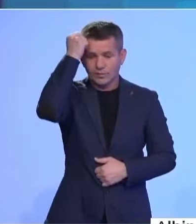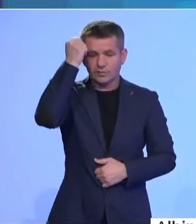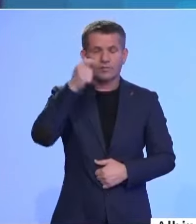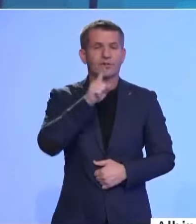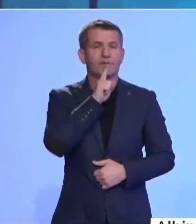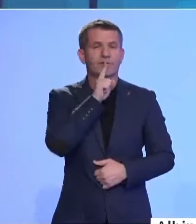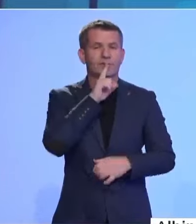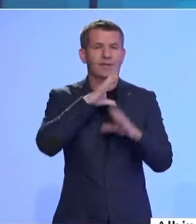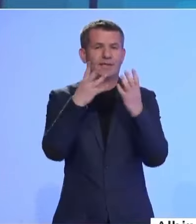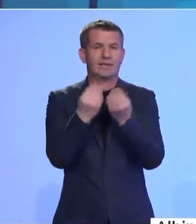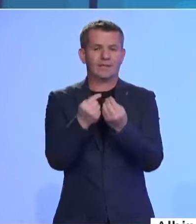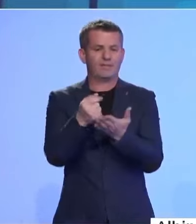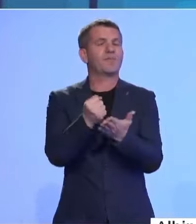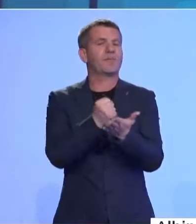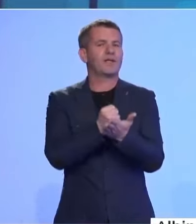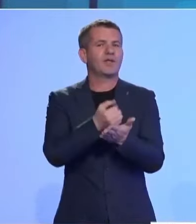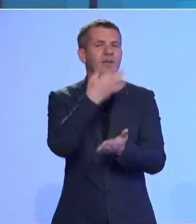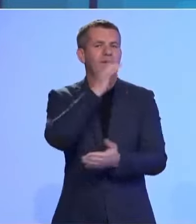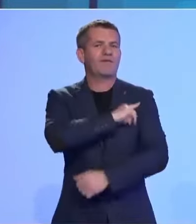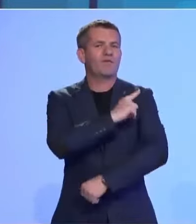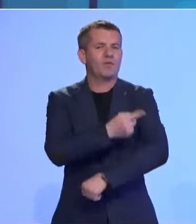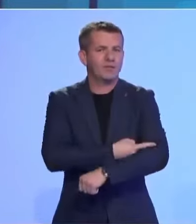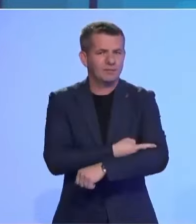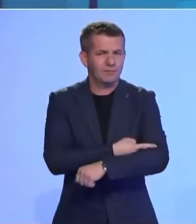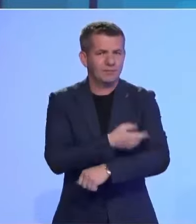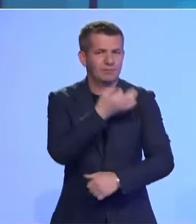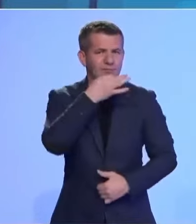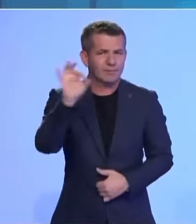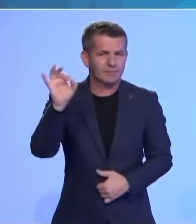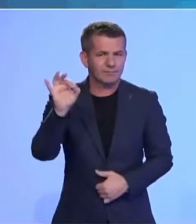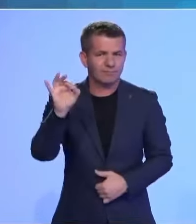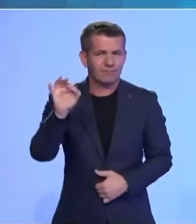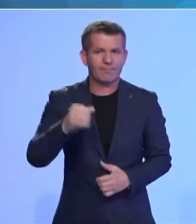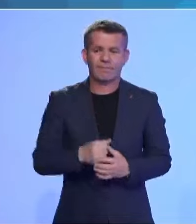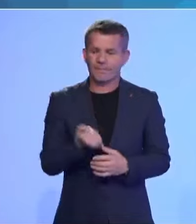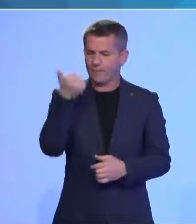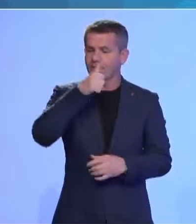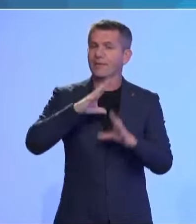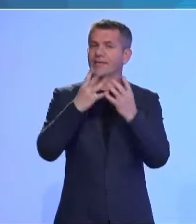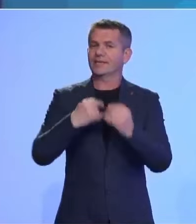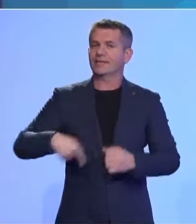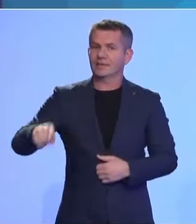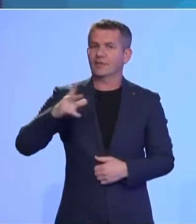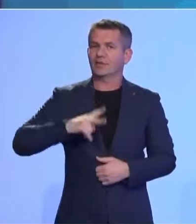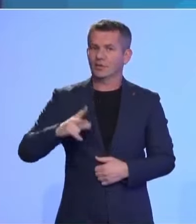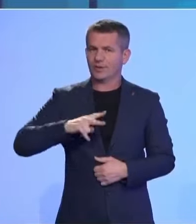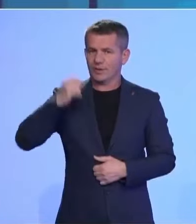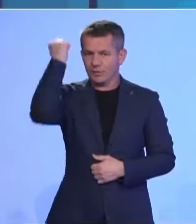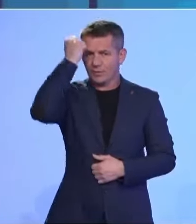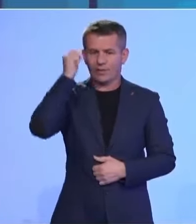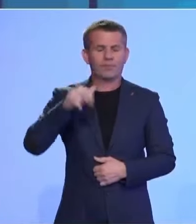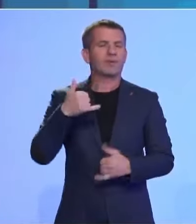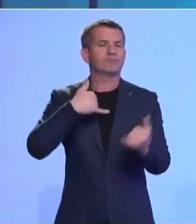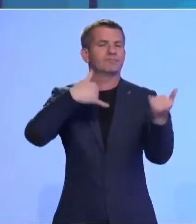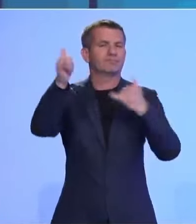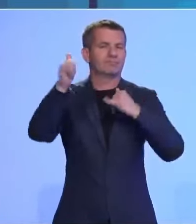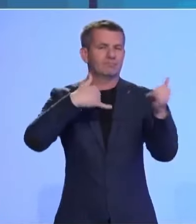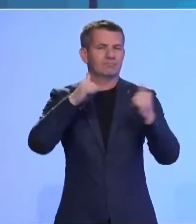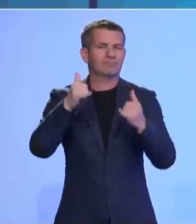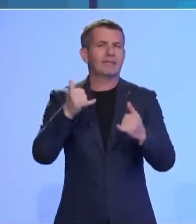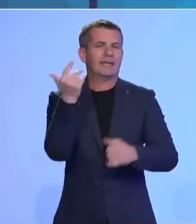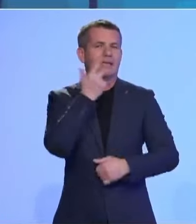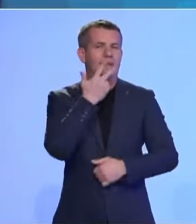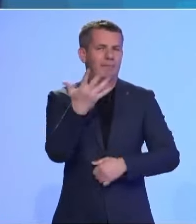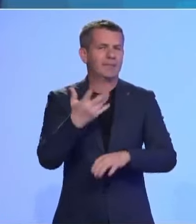fëqish me s'jas një herë më parë, duke mundësuar që qytetarët le vizin lirëshëm në 35 vende,